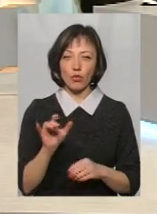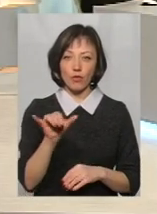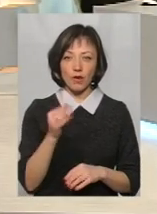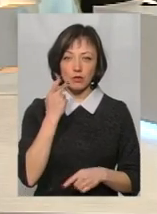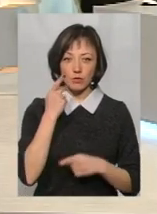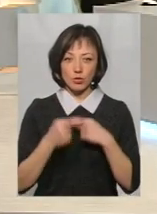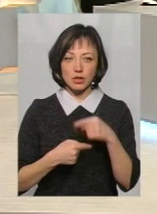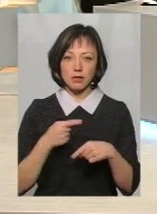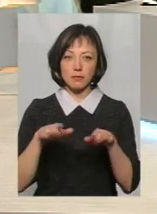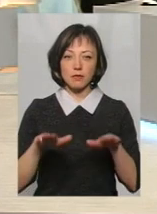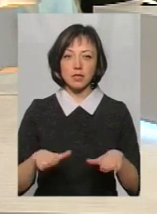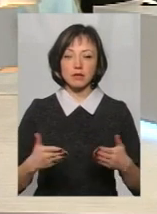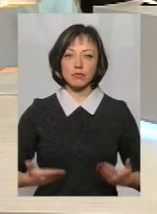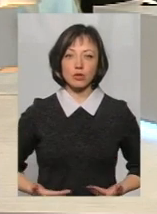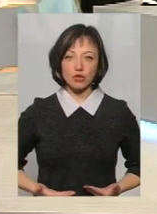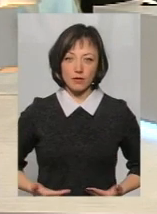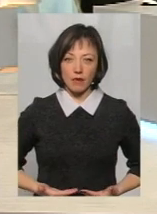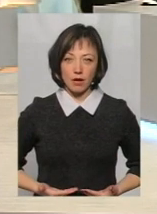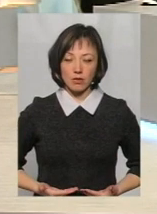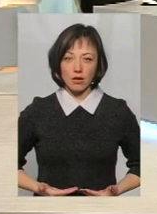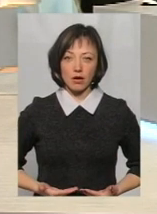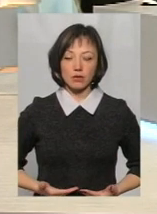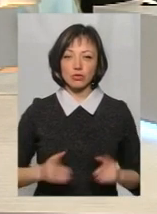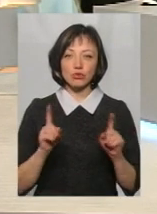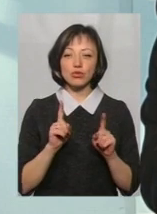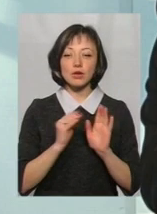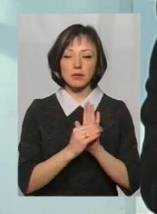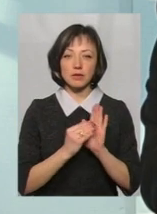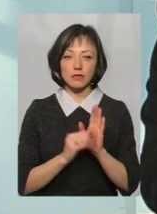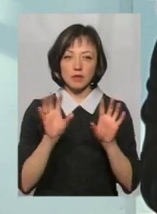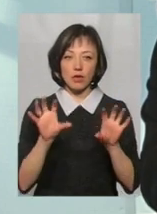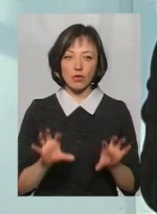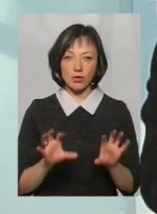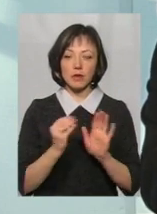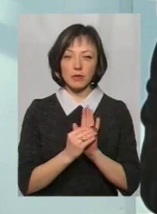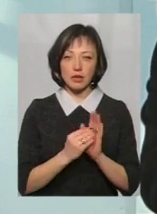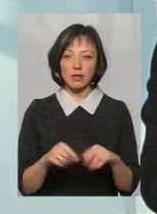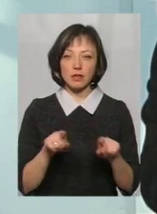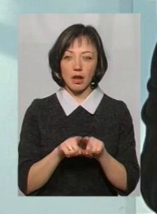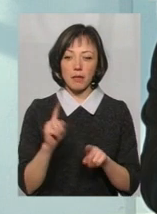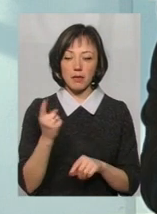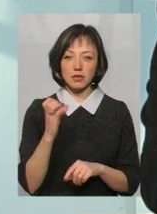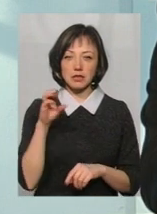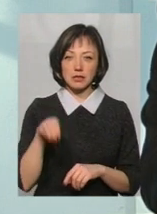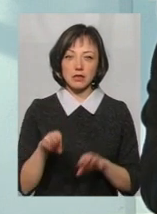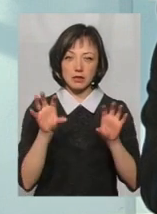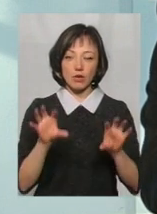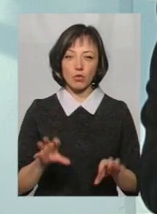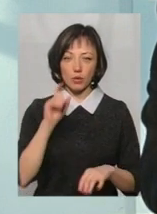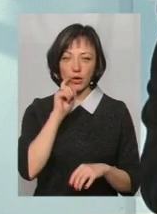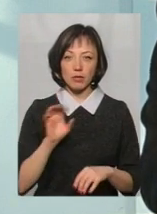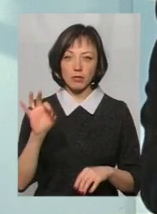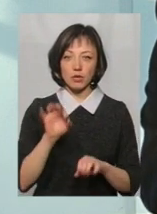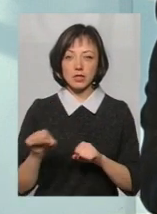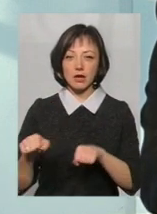постійне місце проживання. От, що говорить закон? Закон говорить... Перша стаття закону України